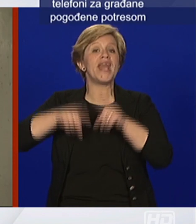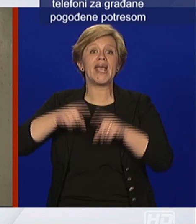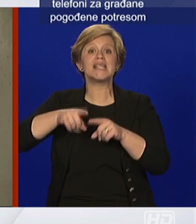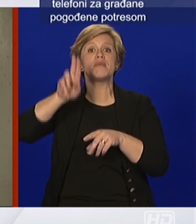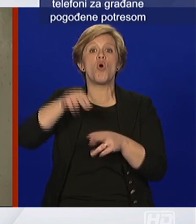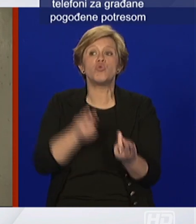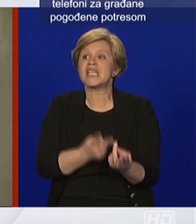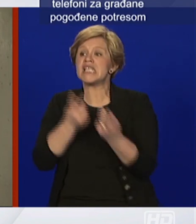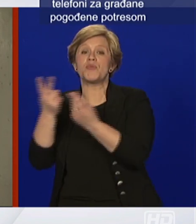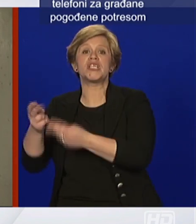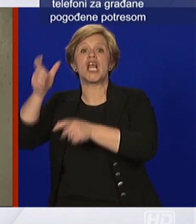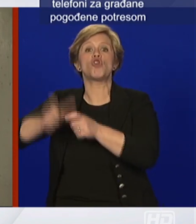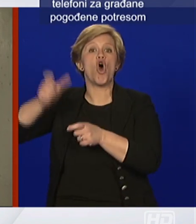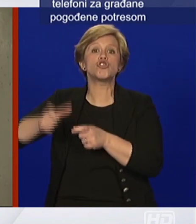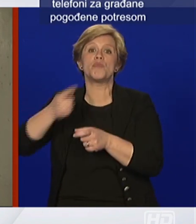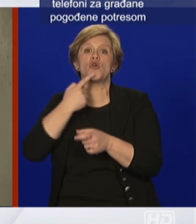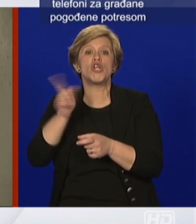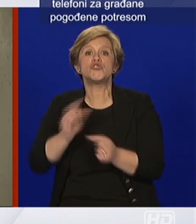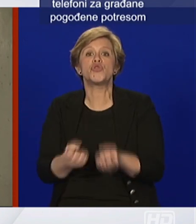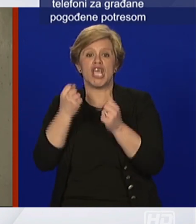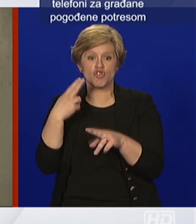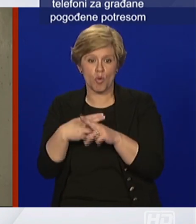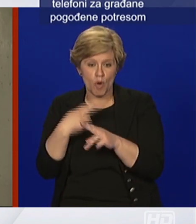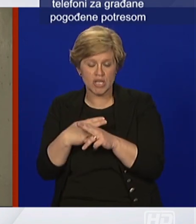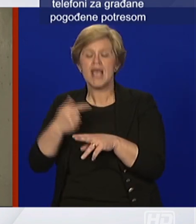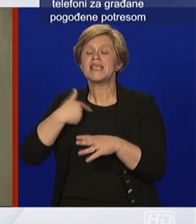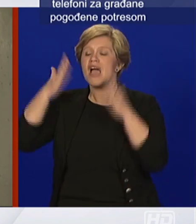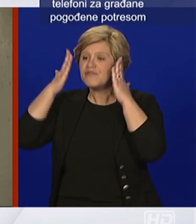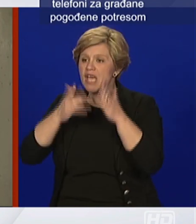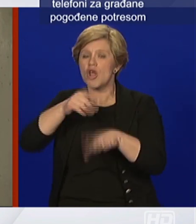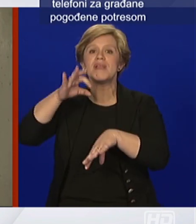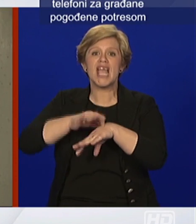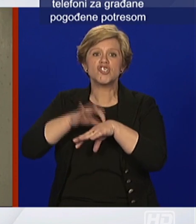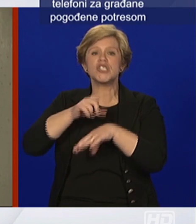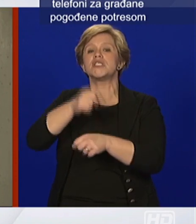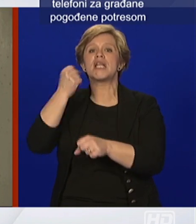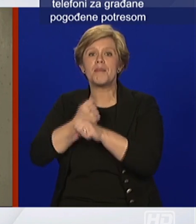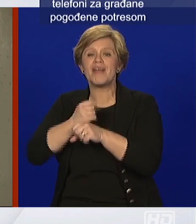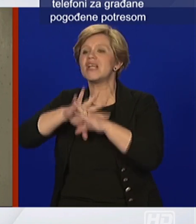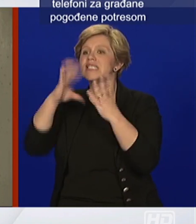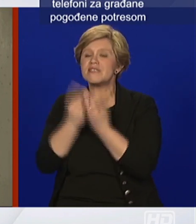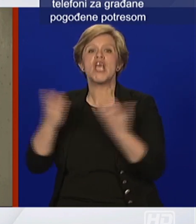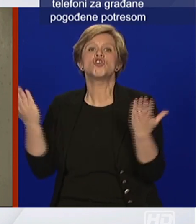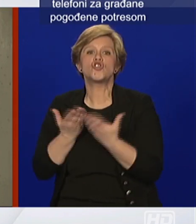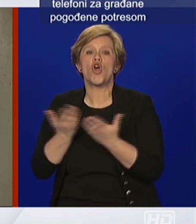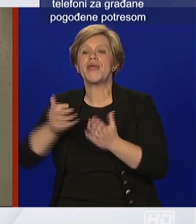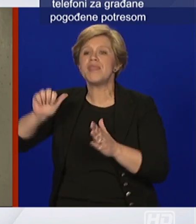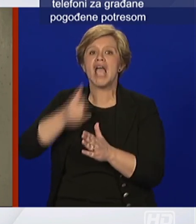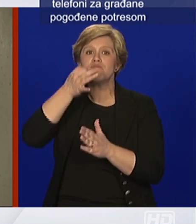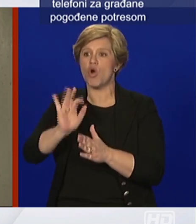liječnika bila korektna i da su oni u tom trenutku napravili ono što je bilo najbolje za pacijenta